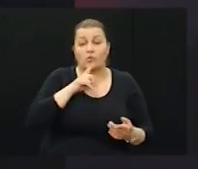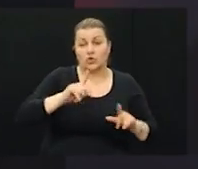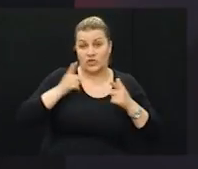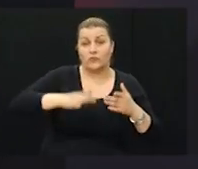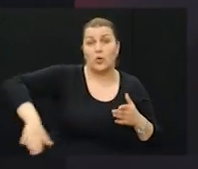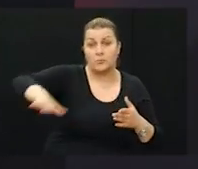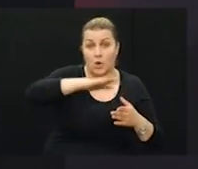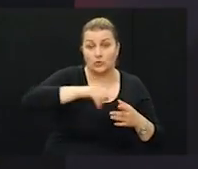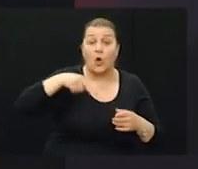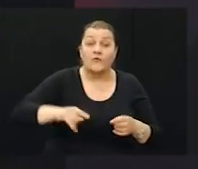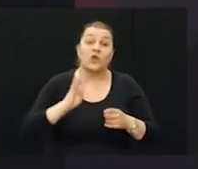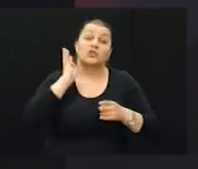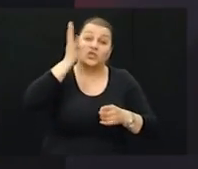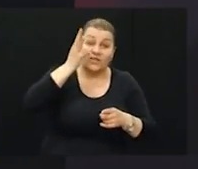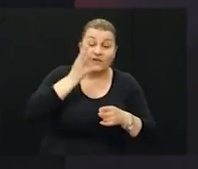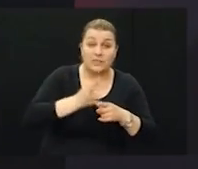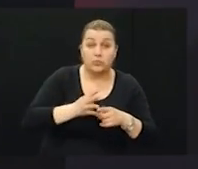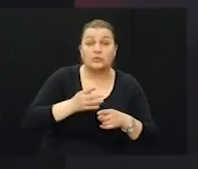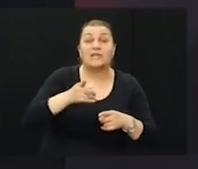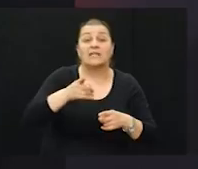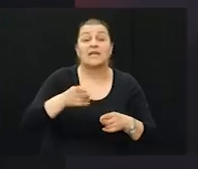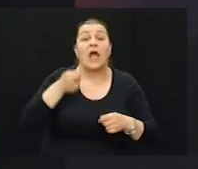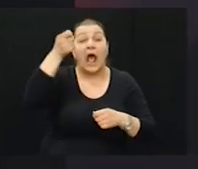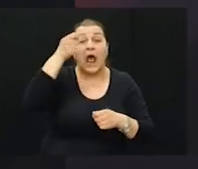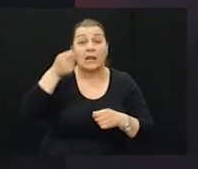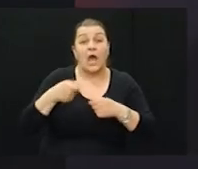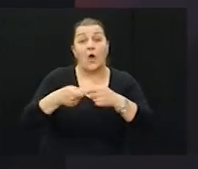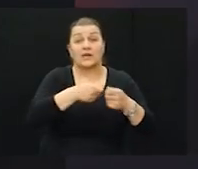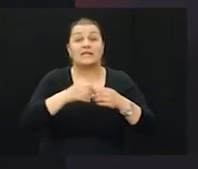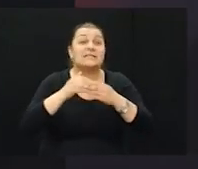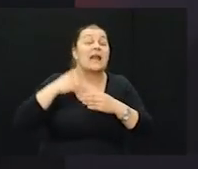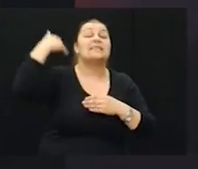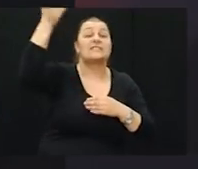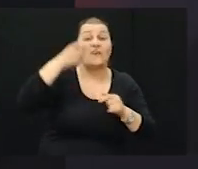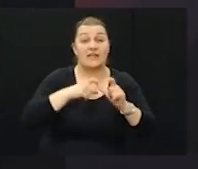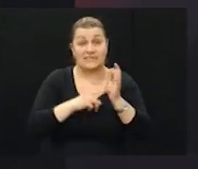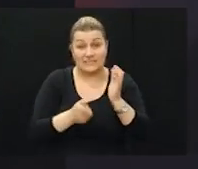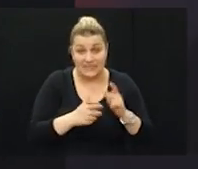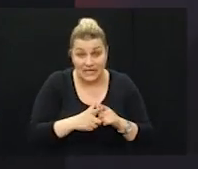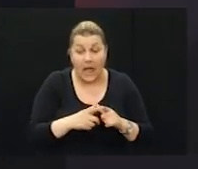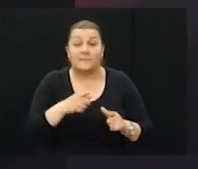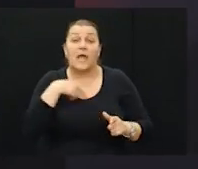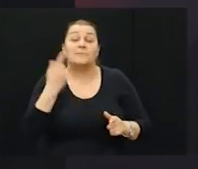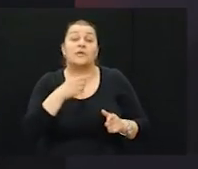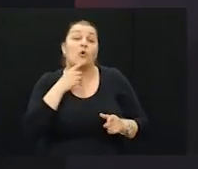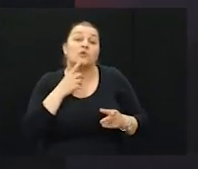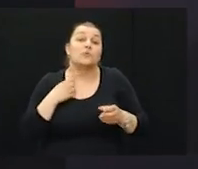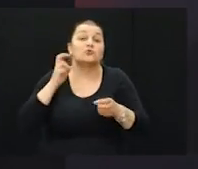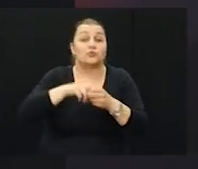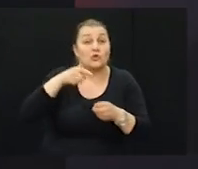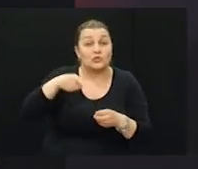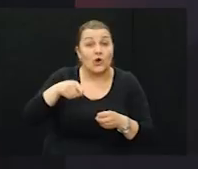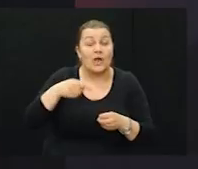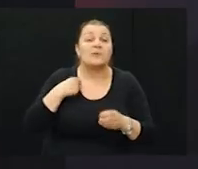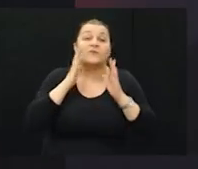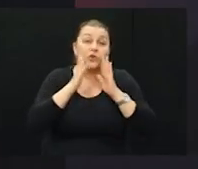da... Ovo je znači četvrti put da se alka na taj način organizira izvan sinja i mi koji smo subremenici toga vjerujemo